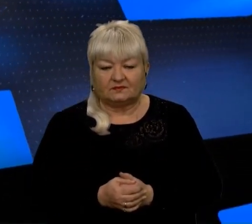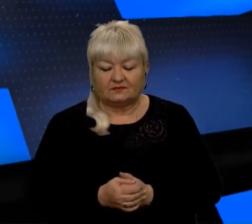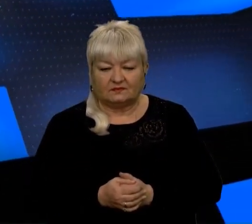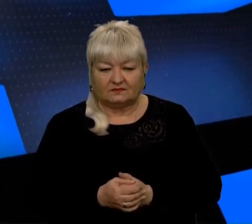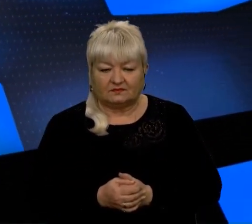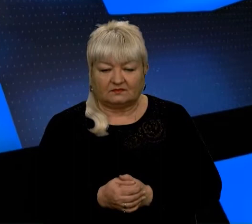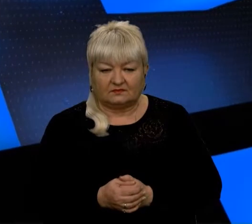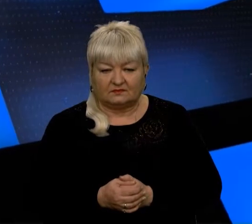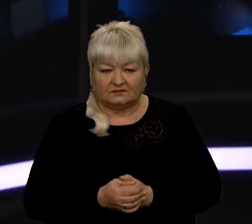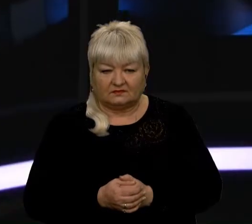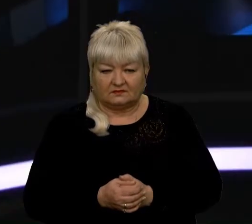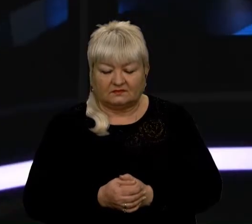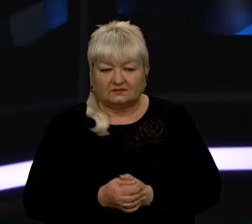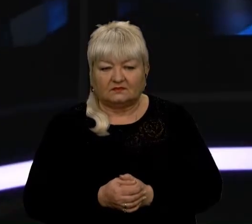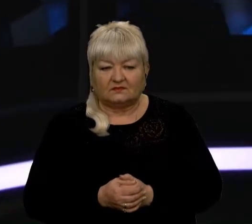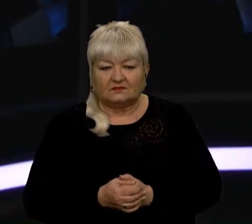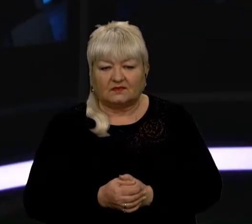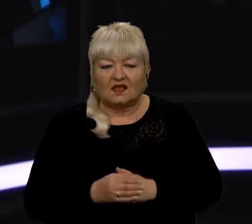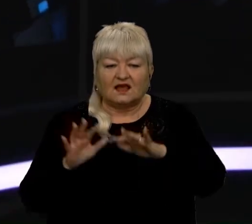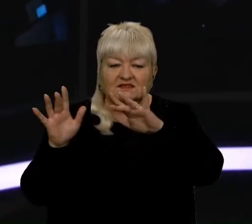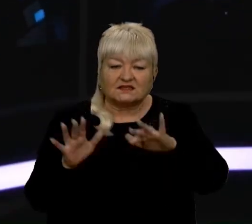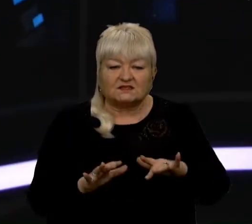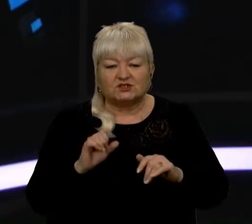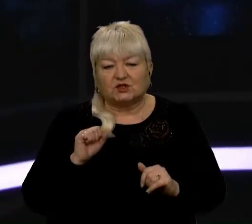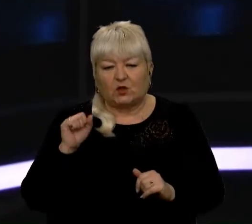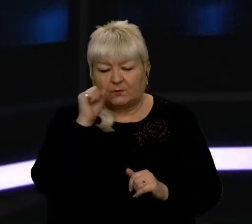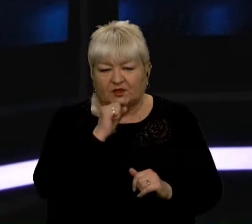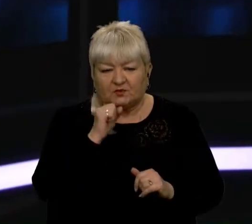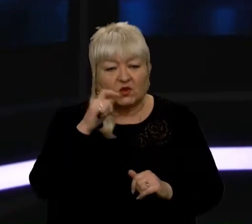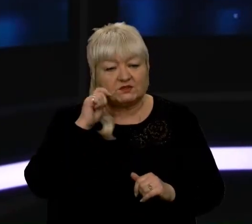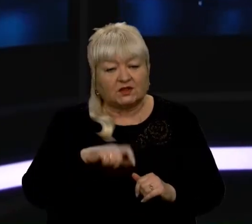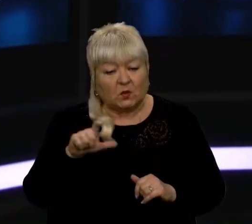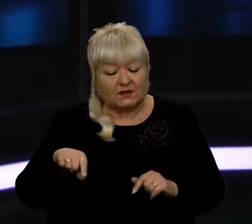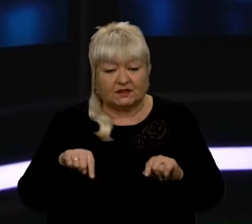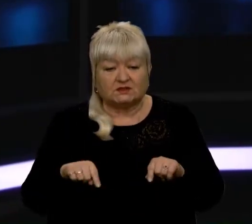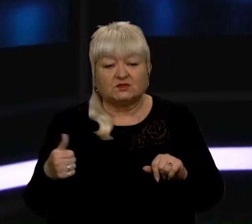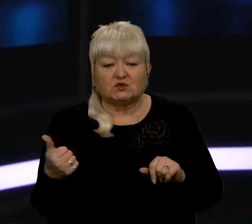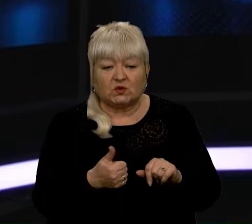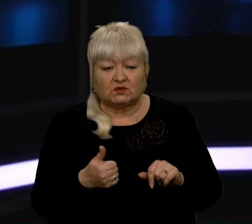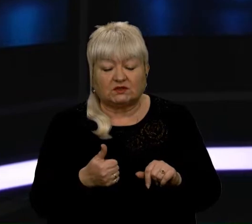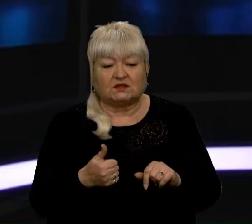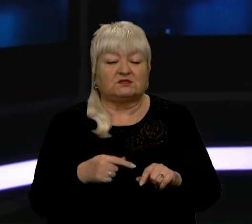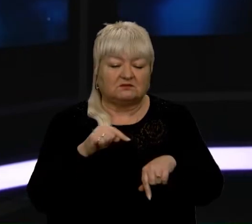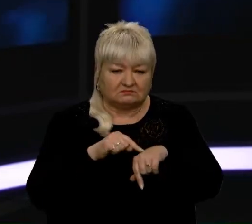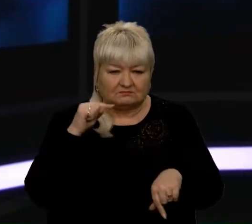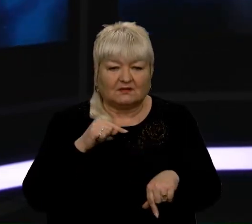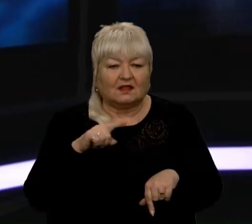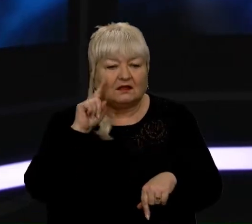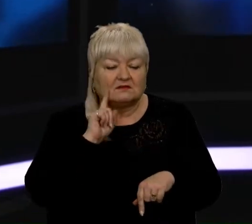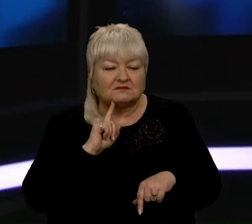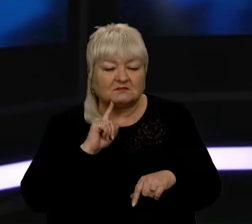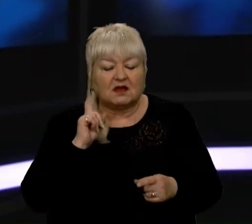Музика Засніжило і підморозило. Українці цього тижня, здається, таки відчули смак